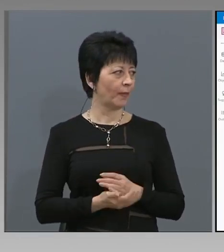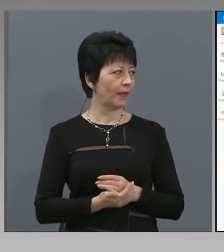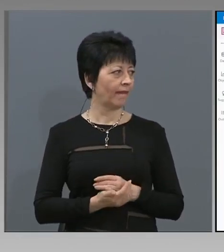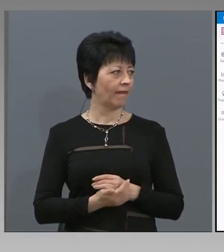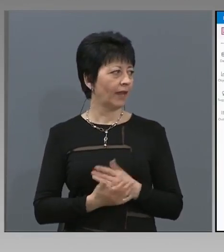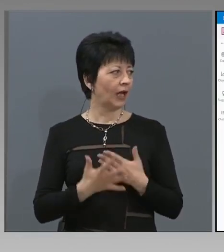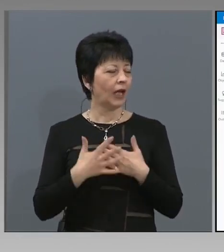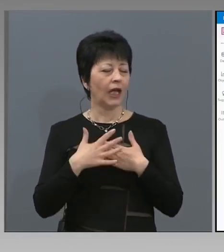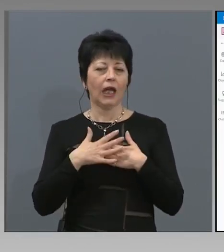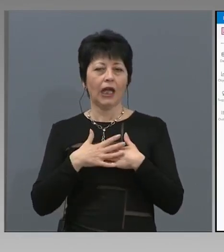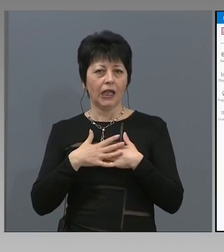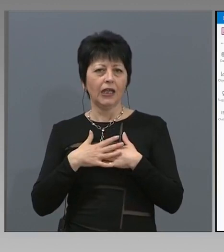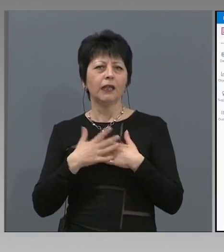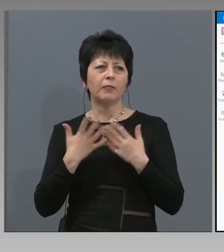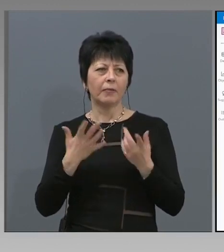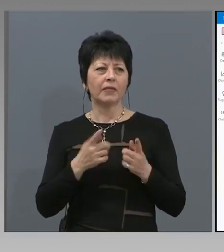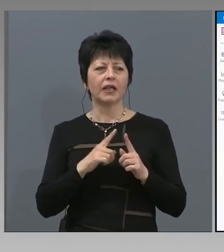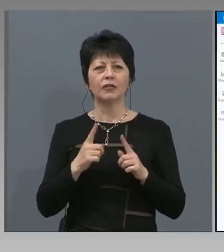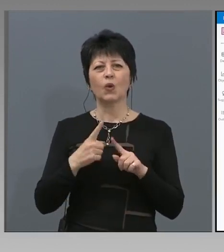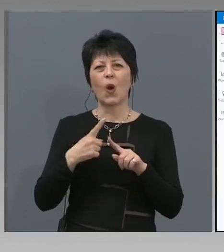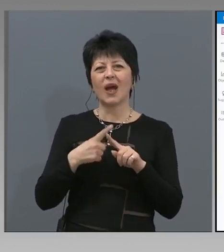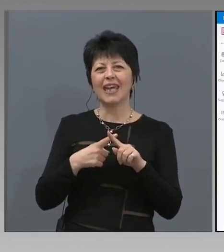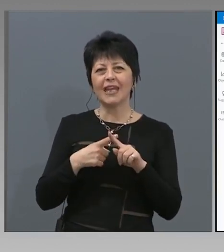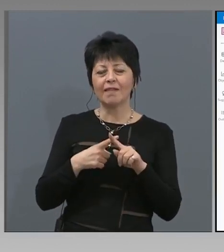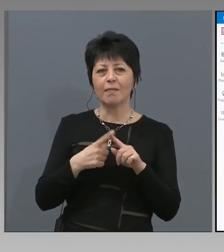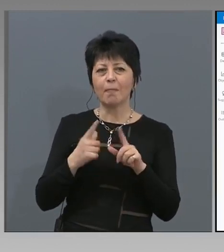Имаме също таката и наречения хитмап.